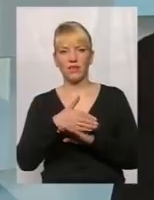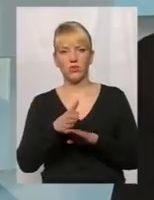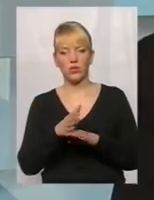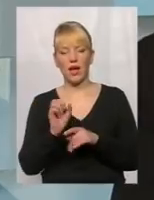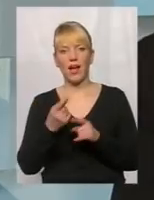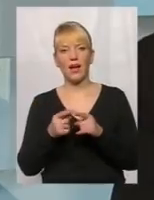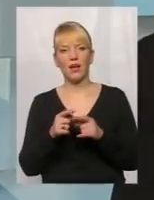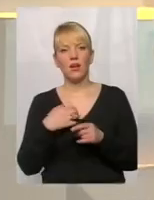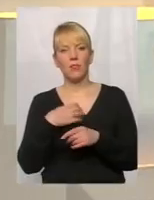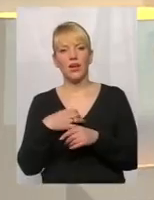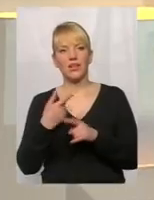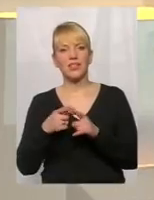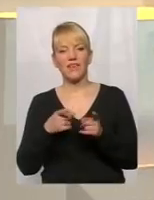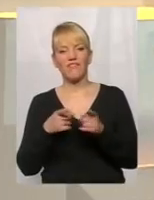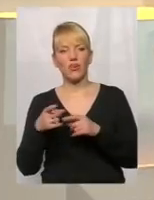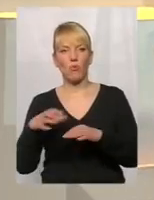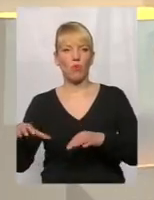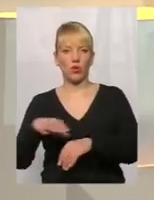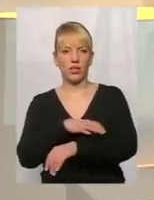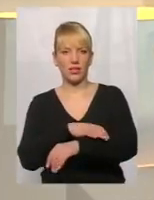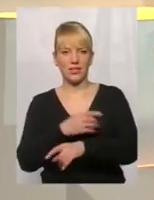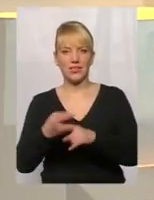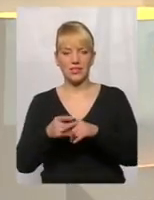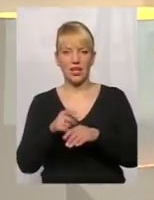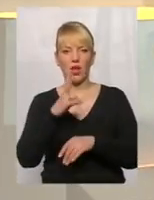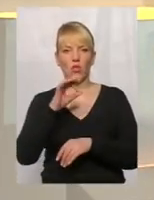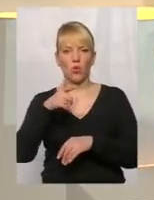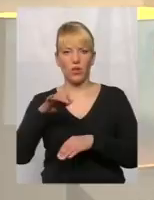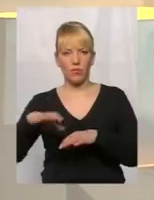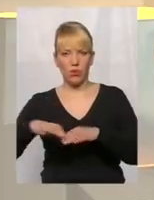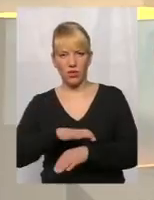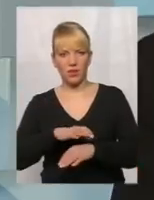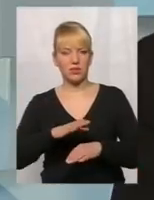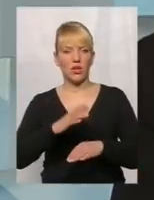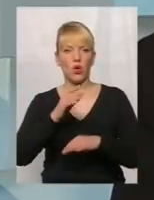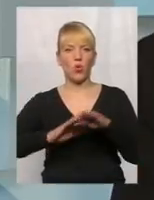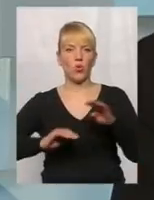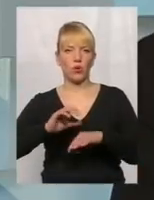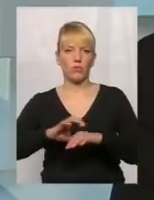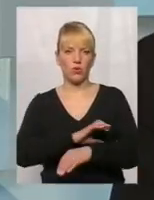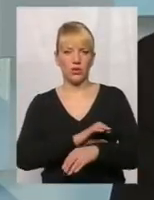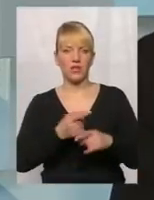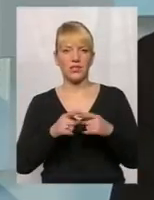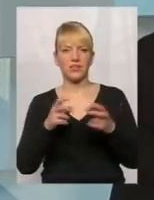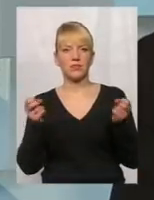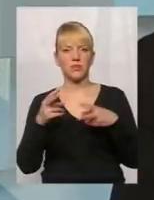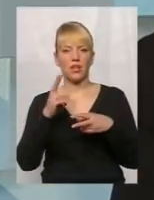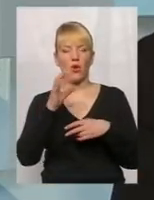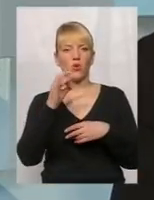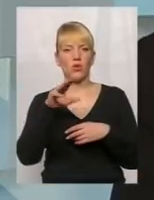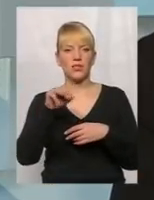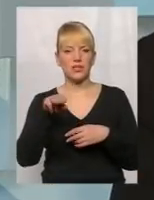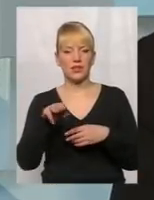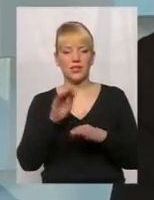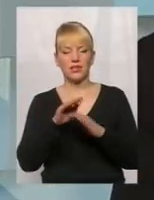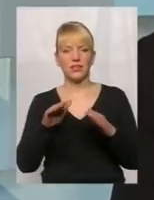протезних виробів. Тобто це протези верхніх кінцівок, протези нижніх кінцівок. Це вигіднення різних корсетів. Це діткам